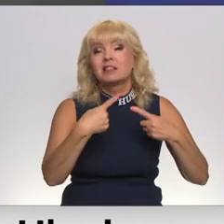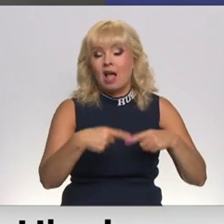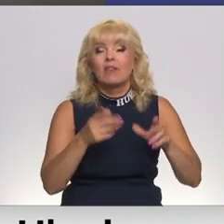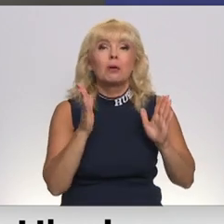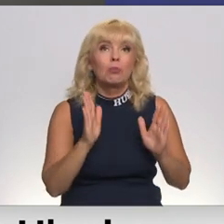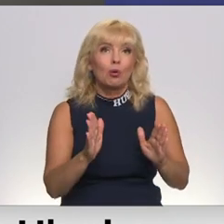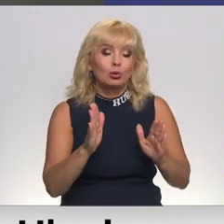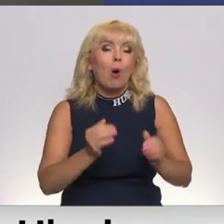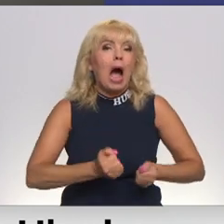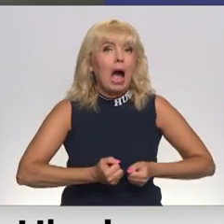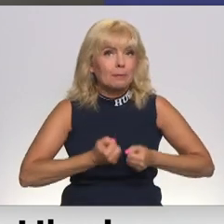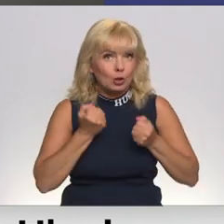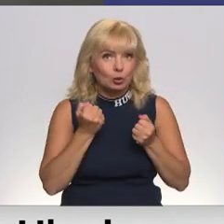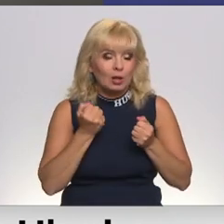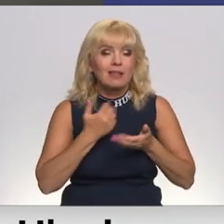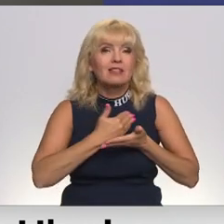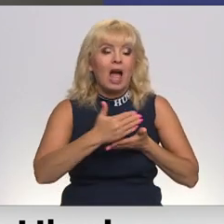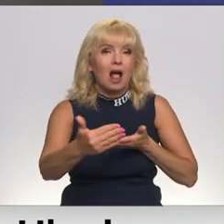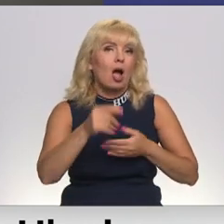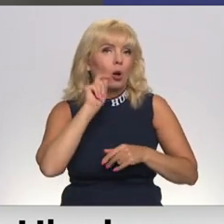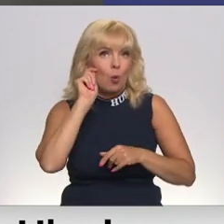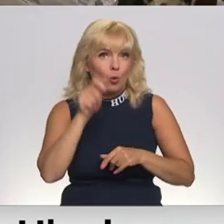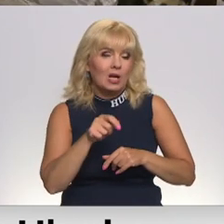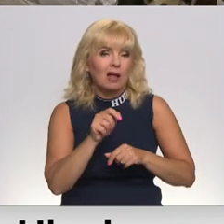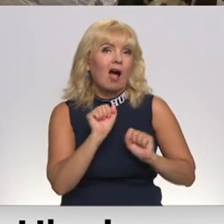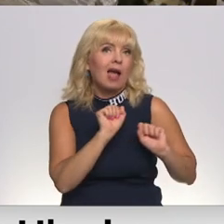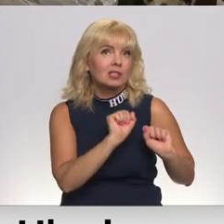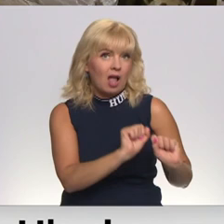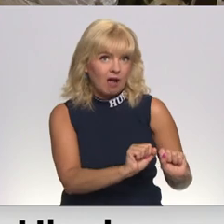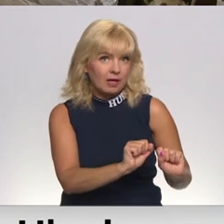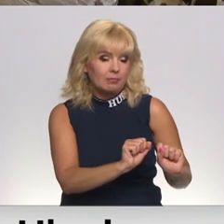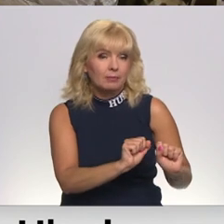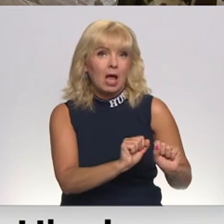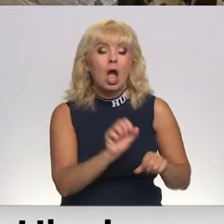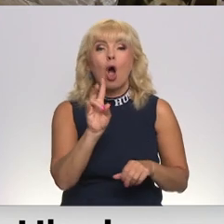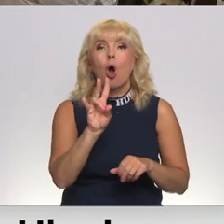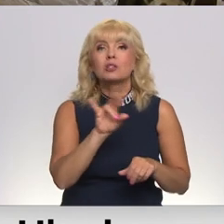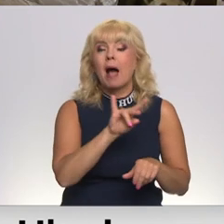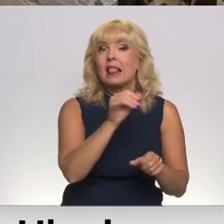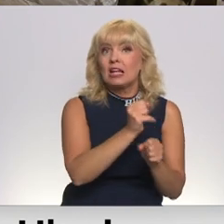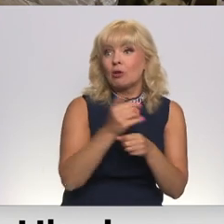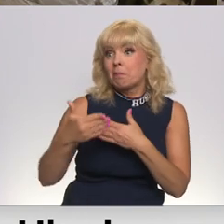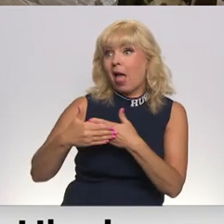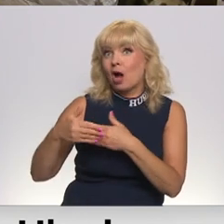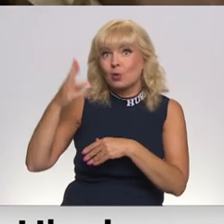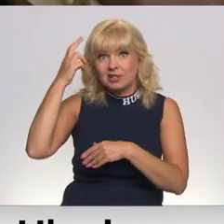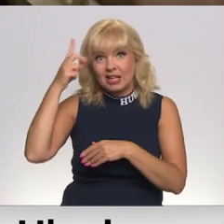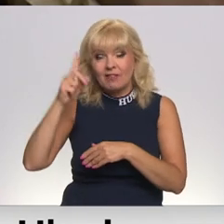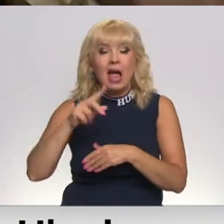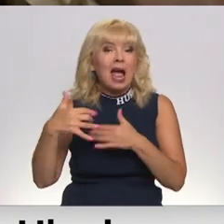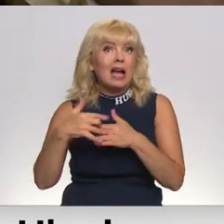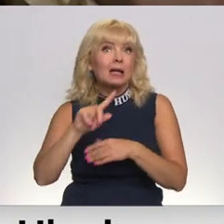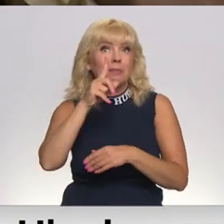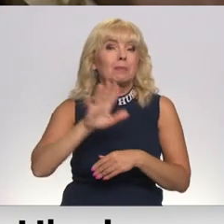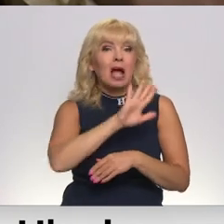būtu krietni apgrūtinājis tālāko Ukrainas aizstāvību. Hostameles lidosti netālu no Kīvas kāra pirmajās